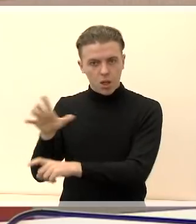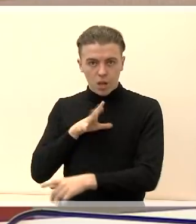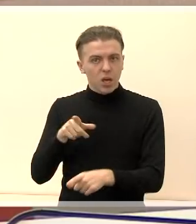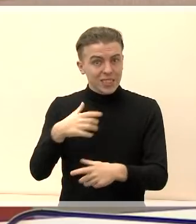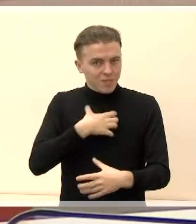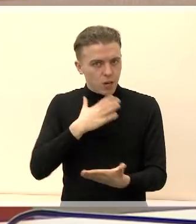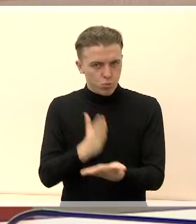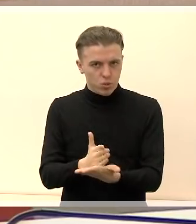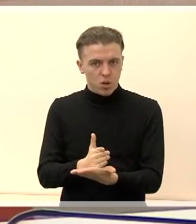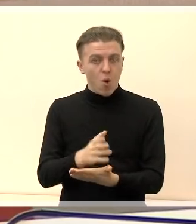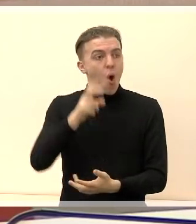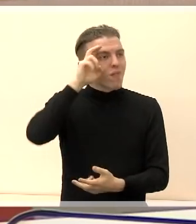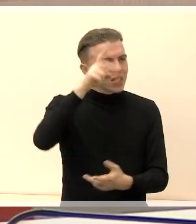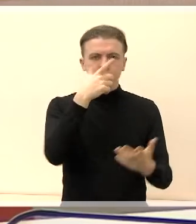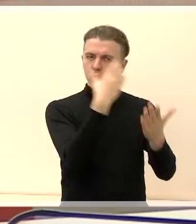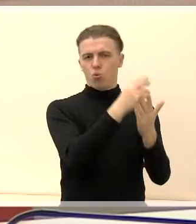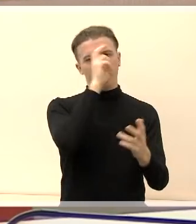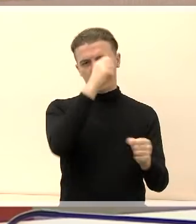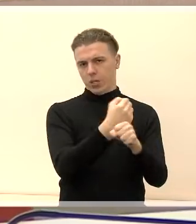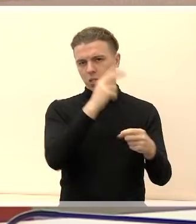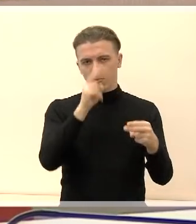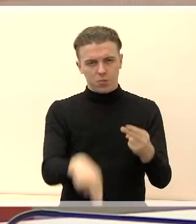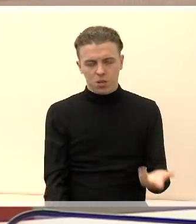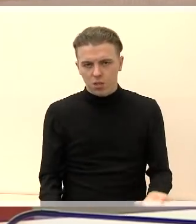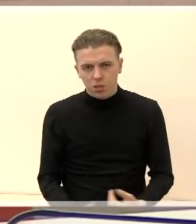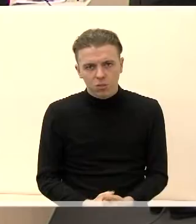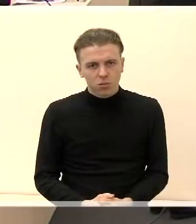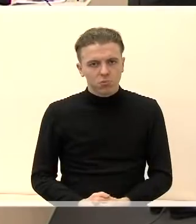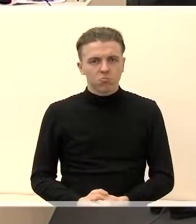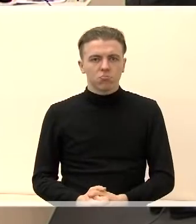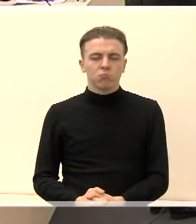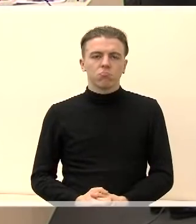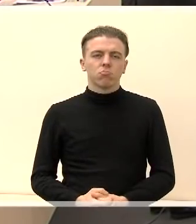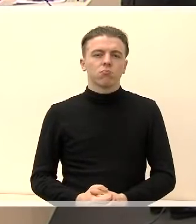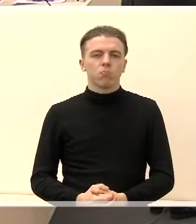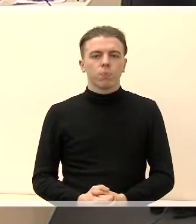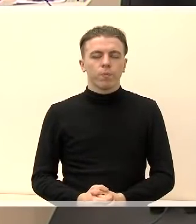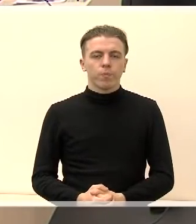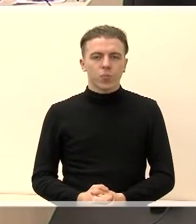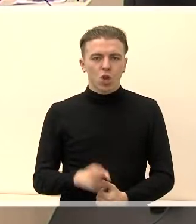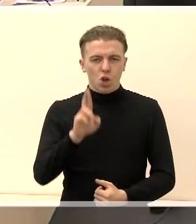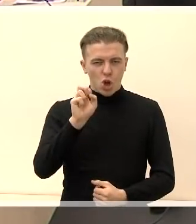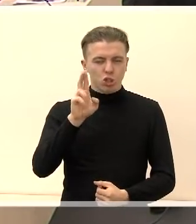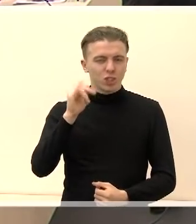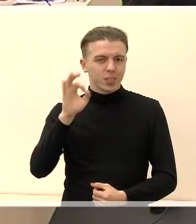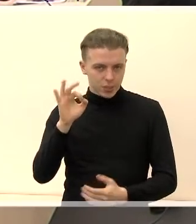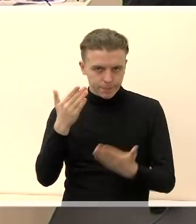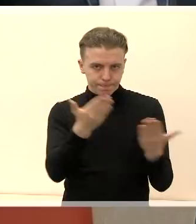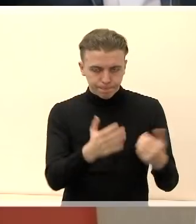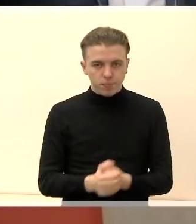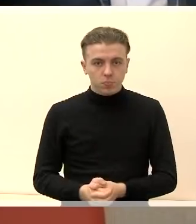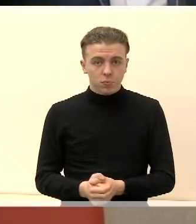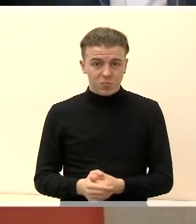klausimas, o valstybės klausimai yra, kas sprendžia vyriausybėj. Prašau, metas Aržinskas. Jo, miesto